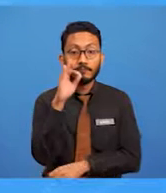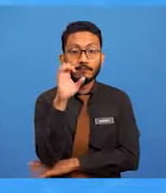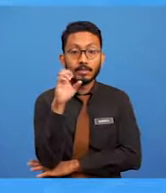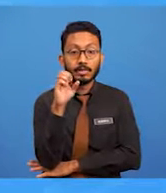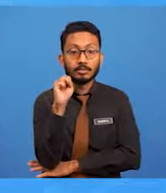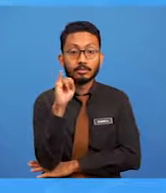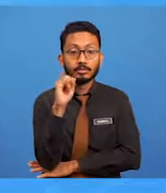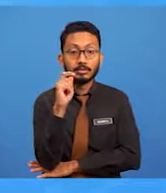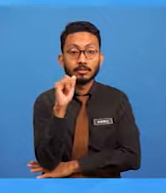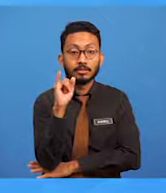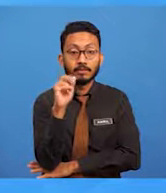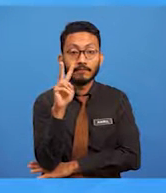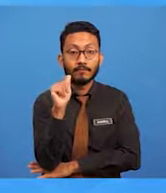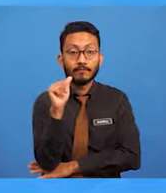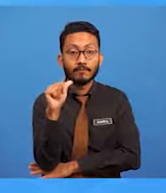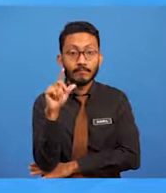itu konsep warna festive?